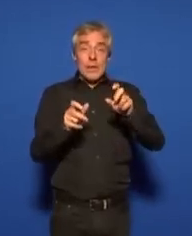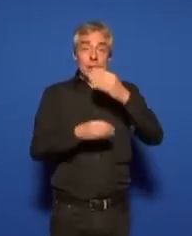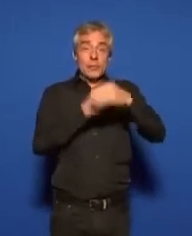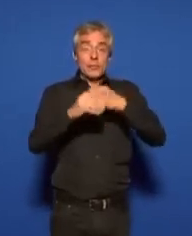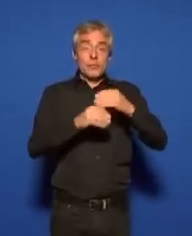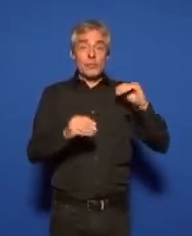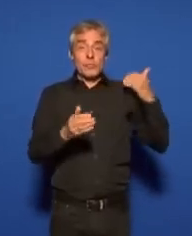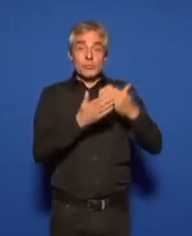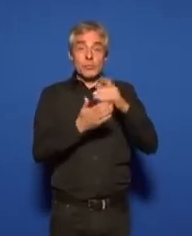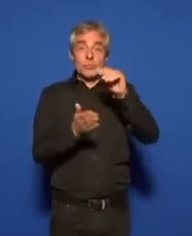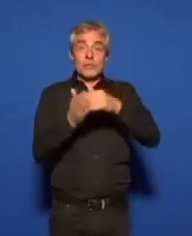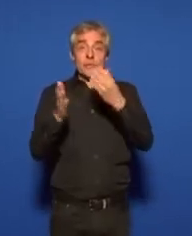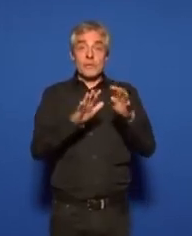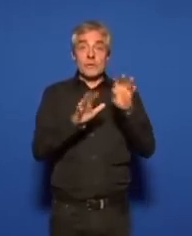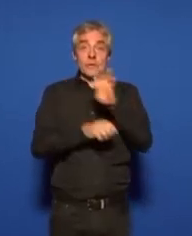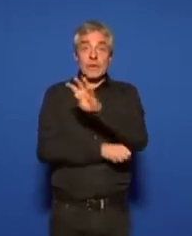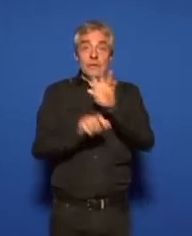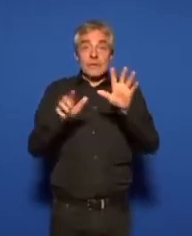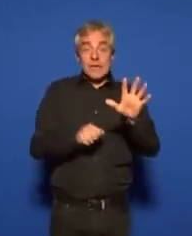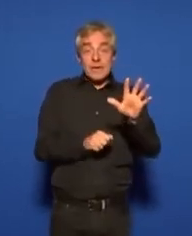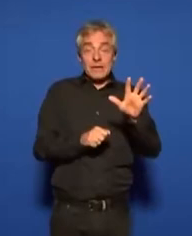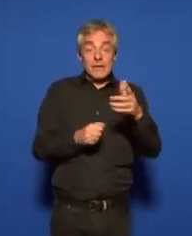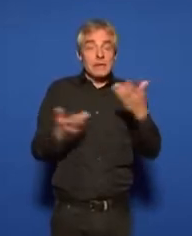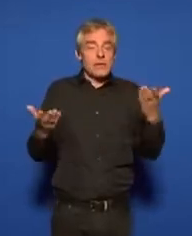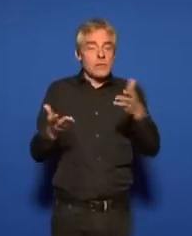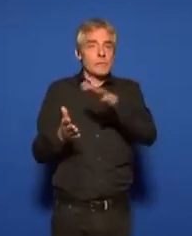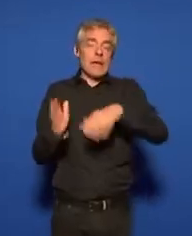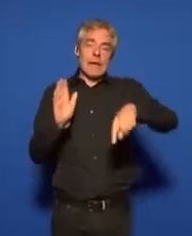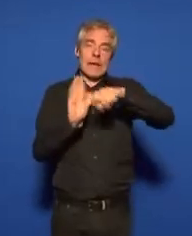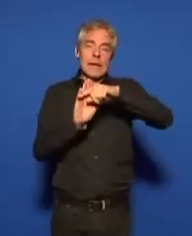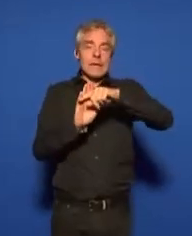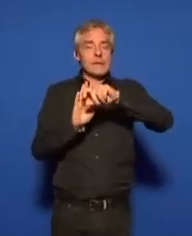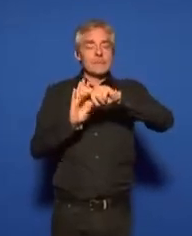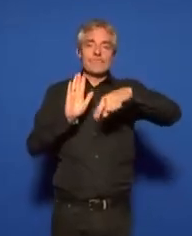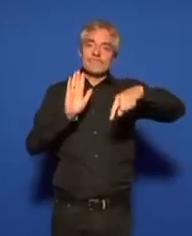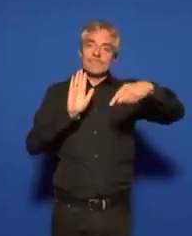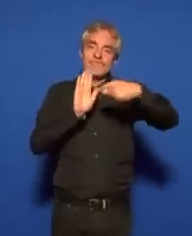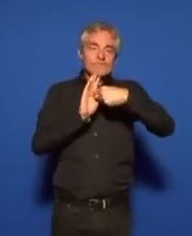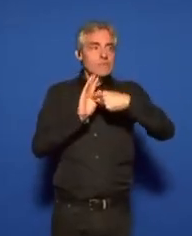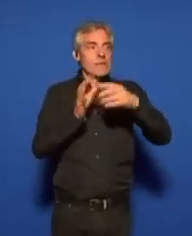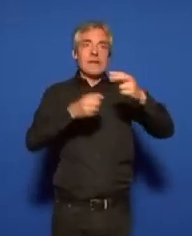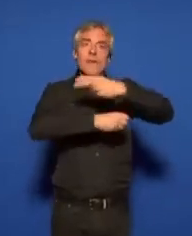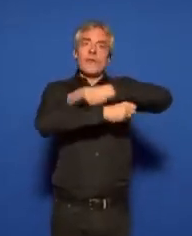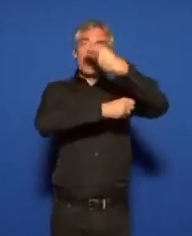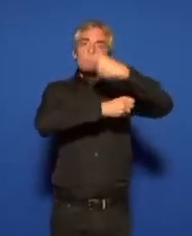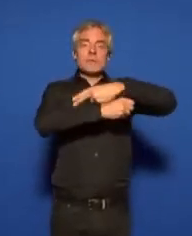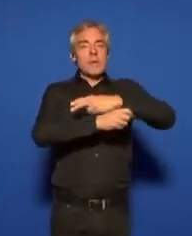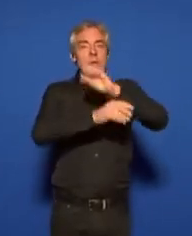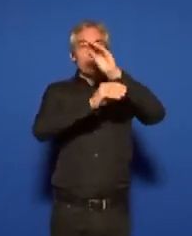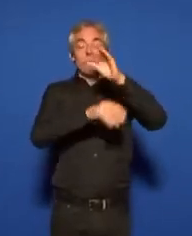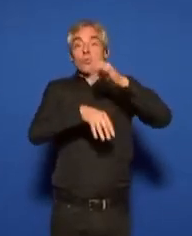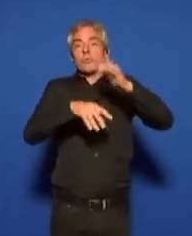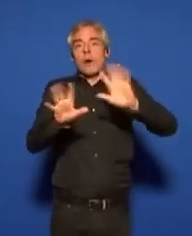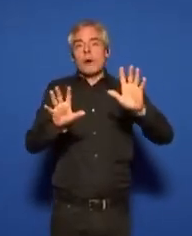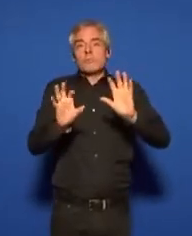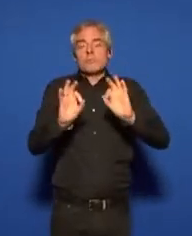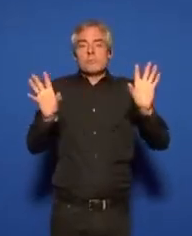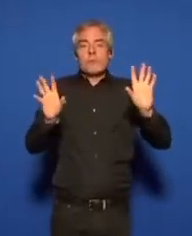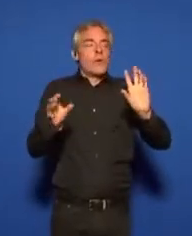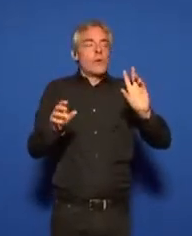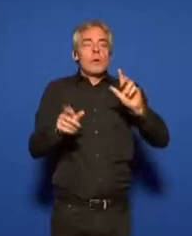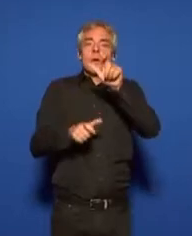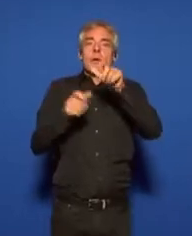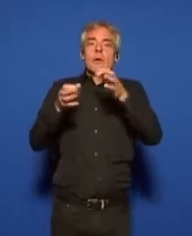1945 et qui était le principe de l'intangibilité des frontières. On ne touche pas aux frontières, ne pas